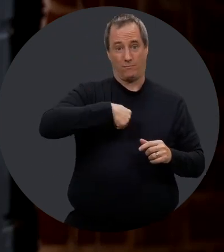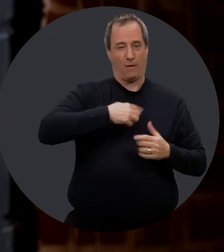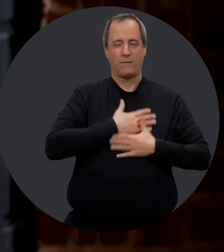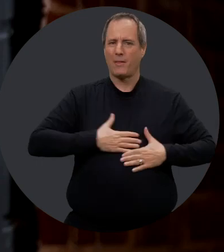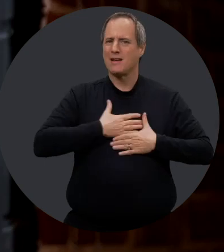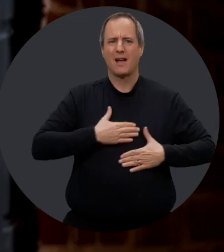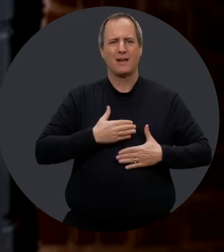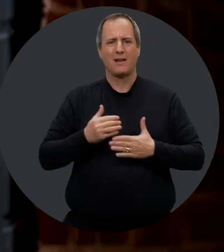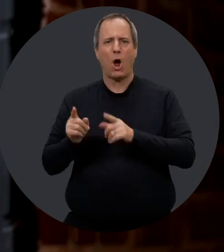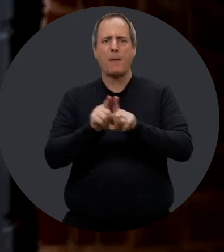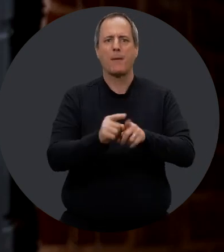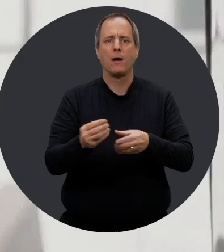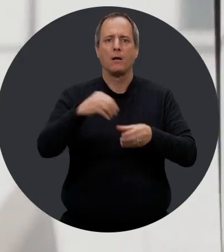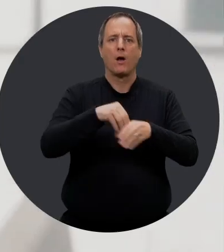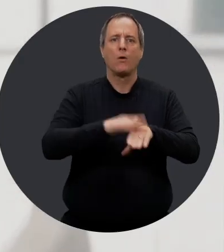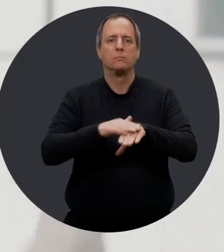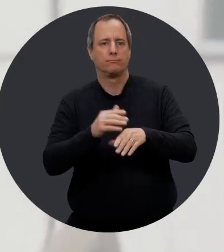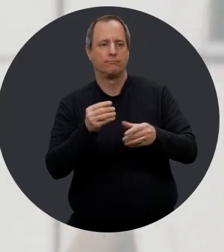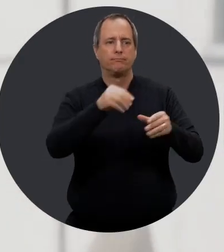'accompagner Auticonsulte dans ces activités.